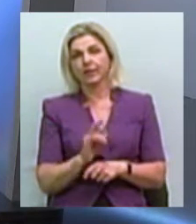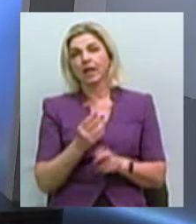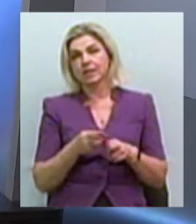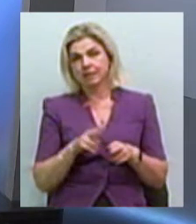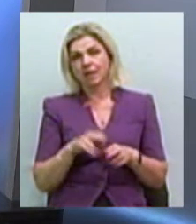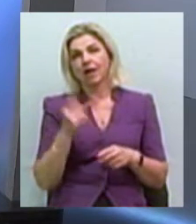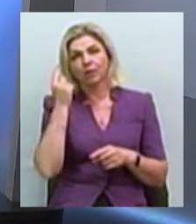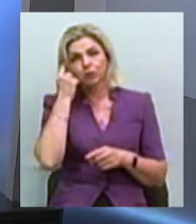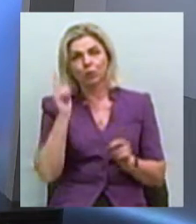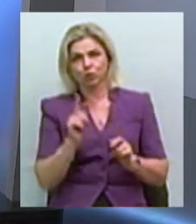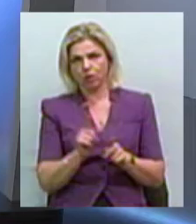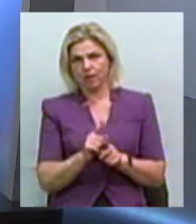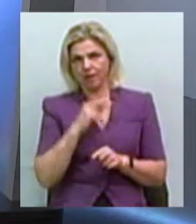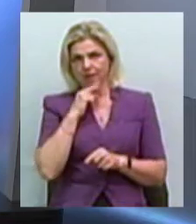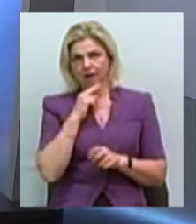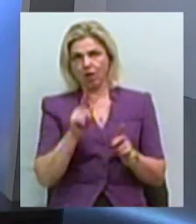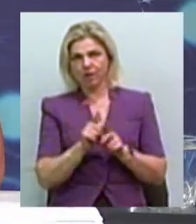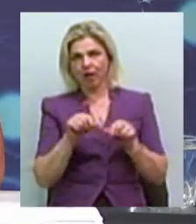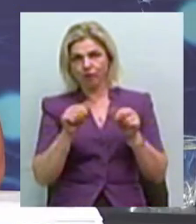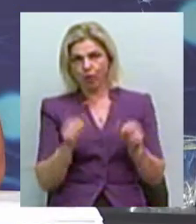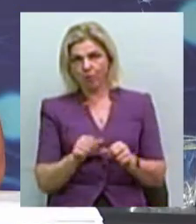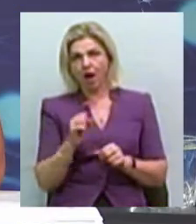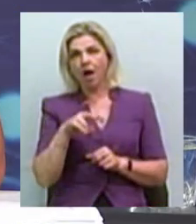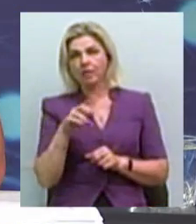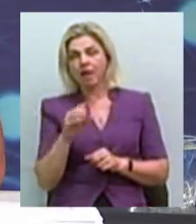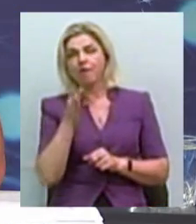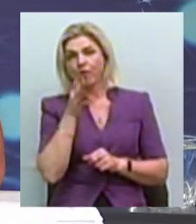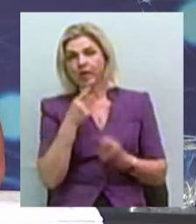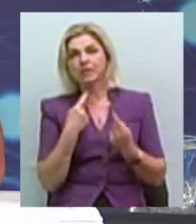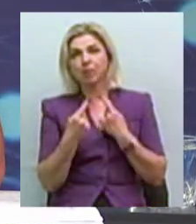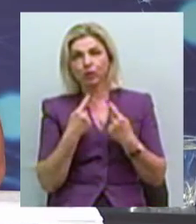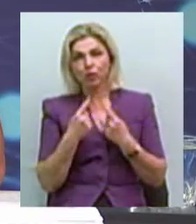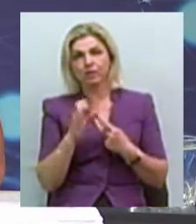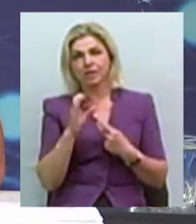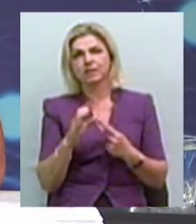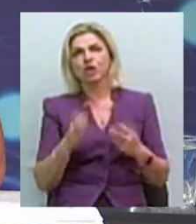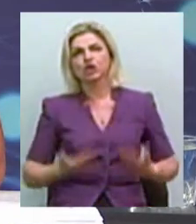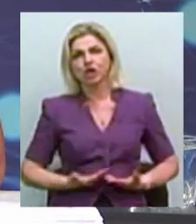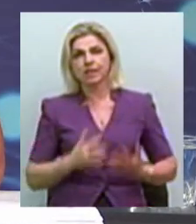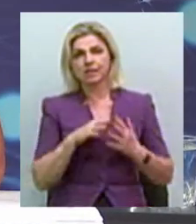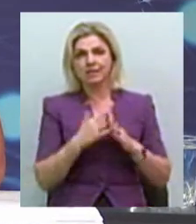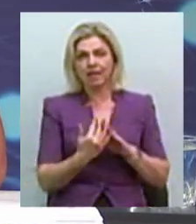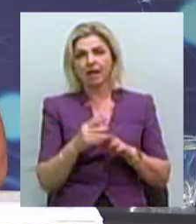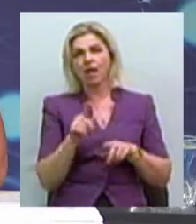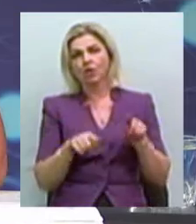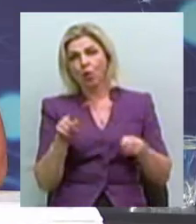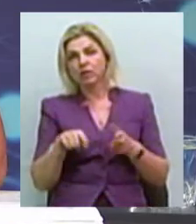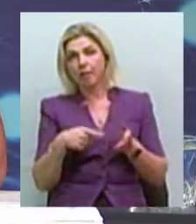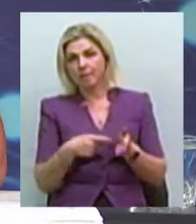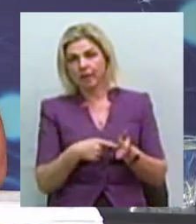це зараз кажеться нам якесь дике формулювання, але при спілкуванні з мешканцями сел, селищ, інколи і міст